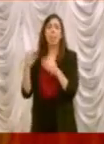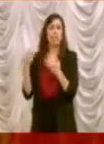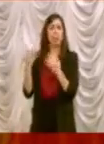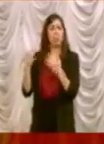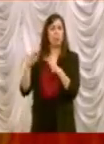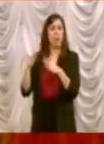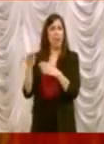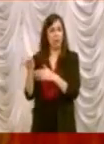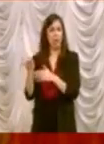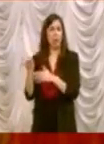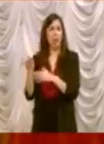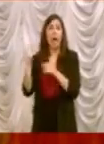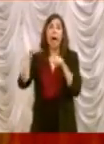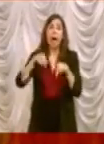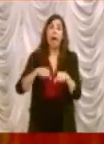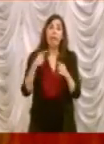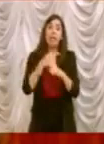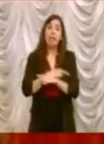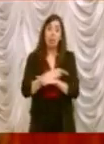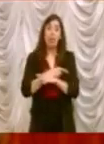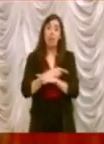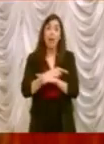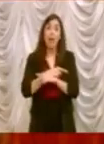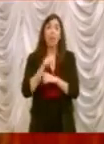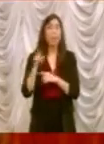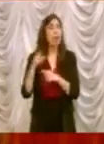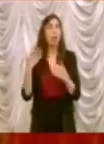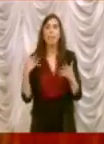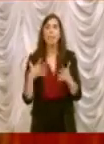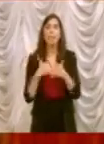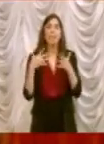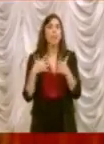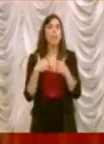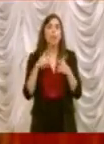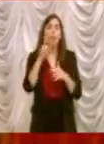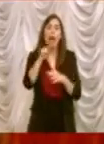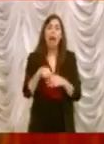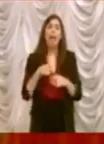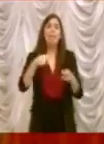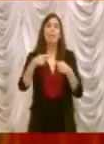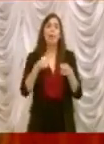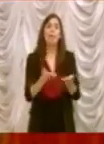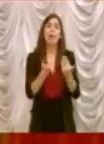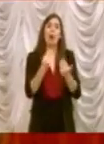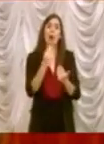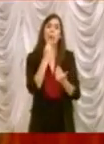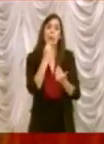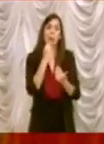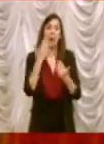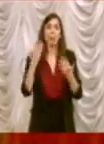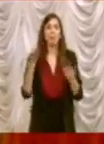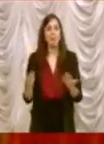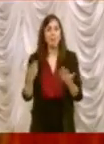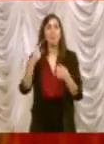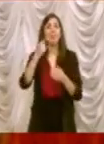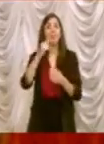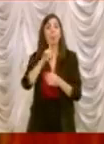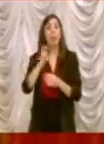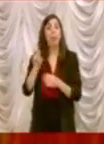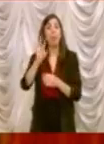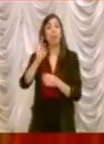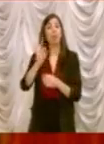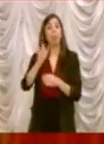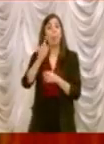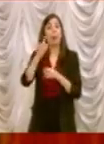e che adesso hanno difficoltà ad accedere normalmente al cibo. Quindi questi 250 milioni che saranno